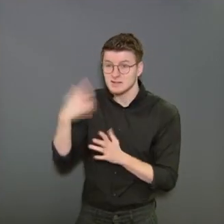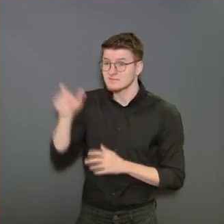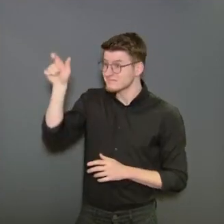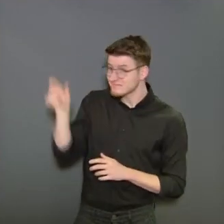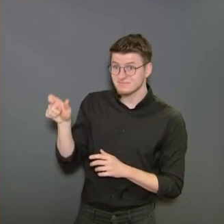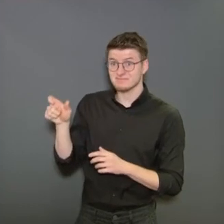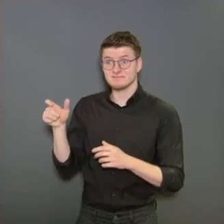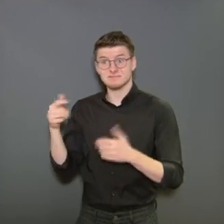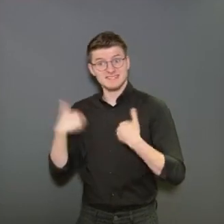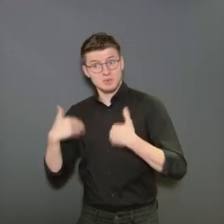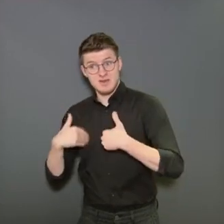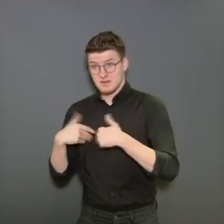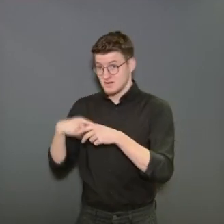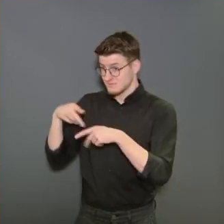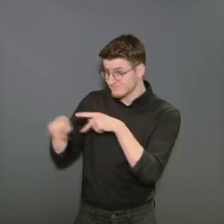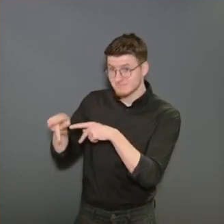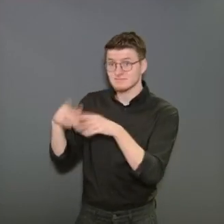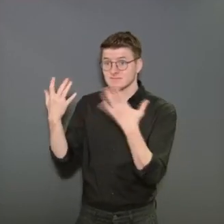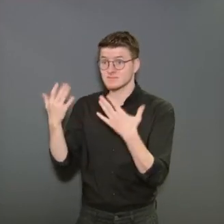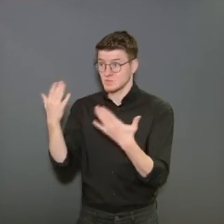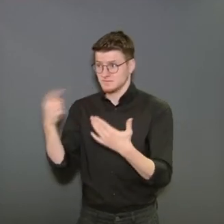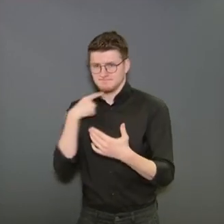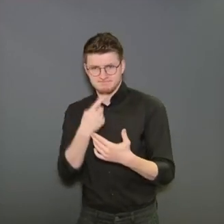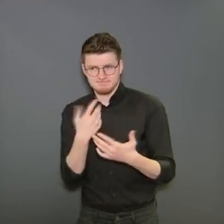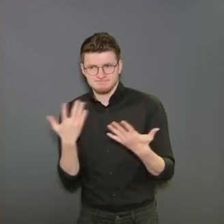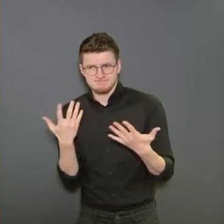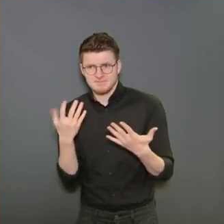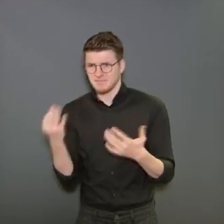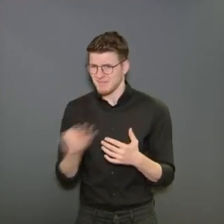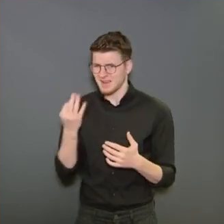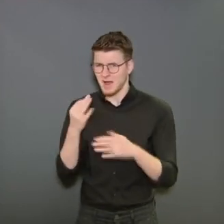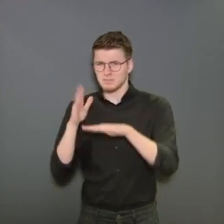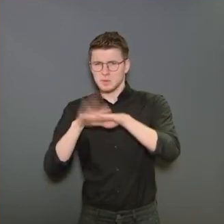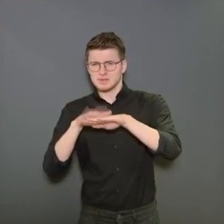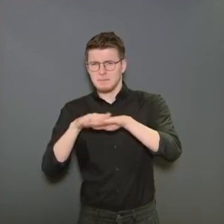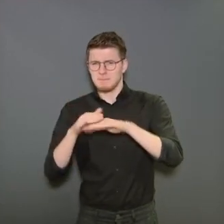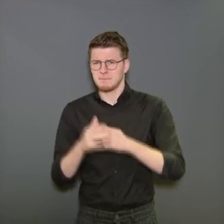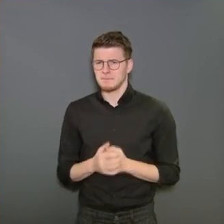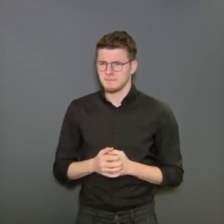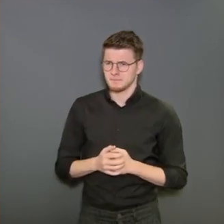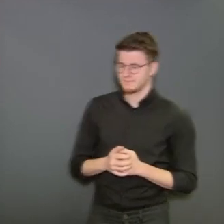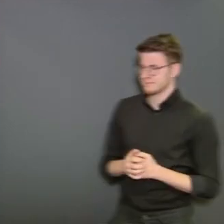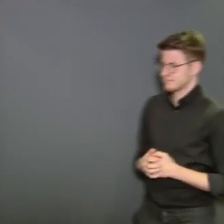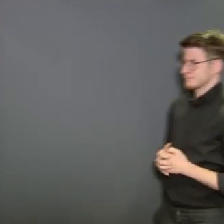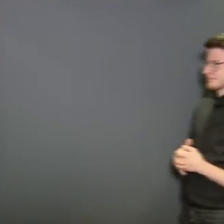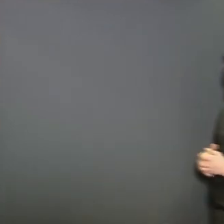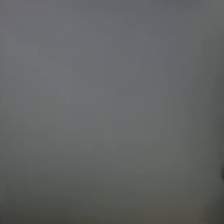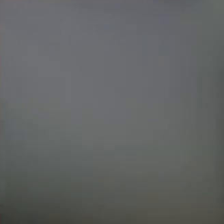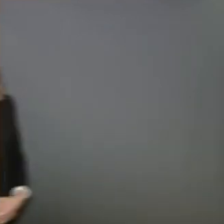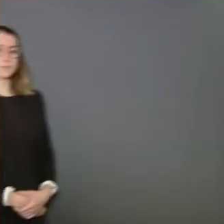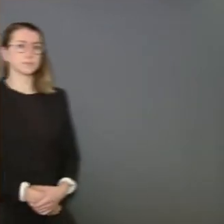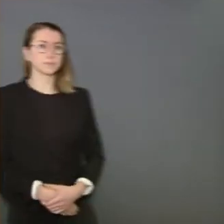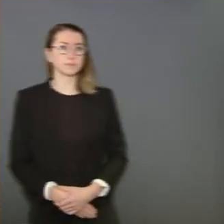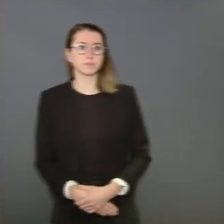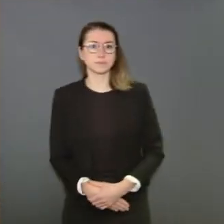il y a quelques jours. Et je crois que c'est par là que je voudrais en terminer. Des personnes âgées